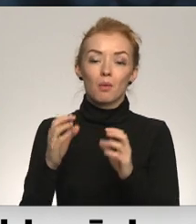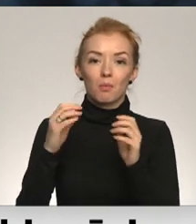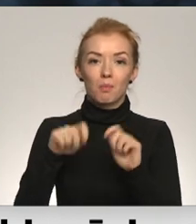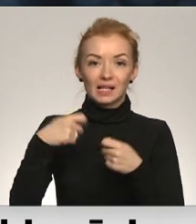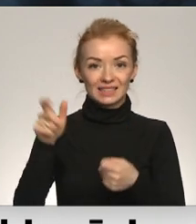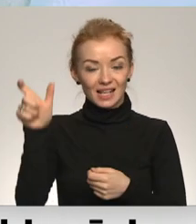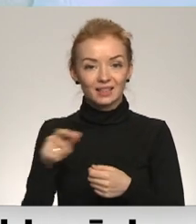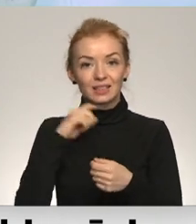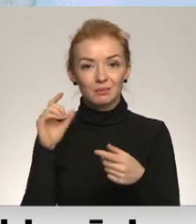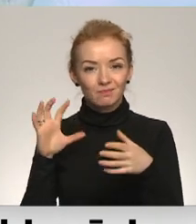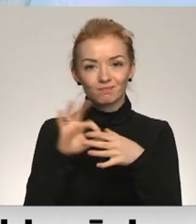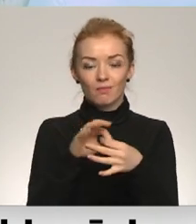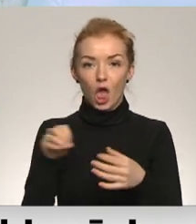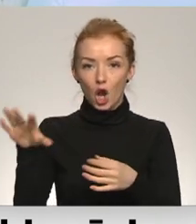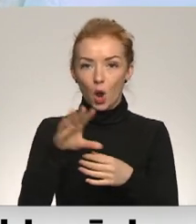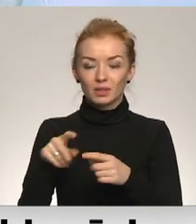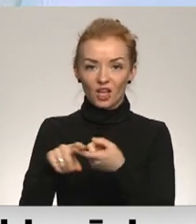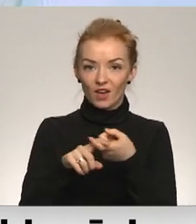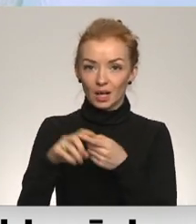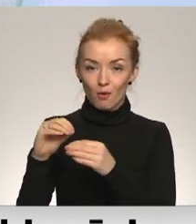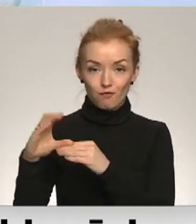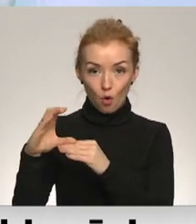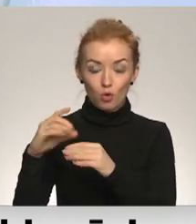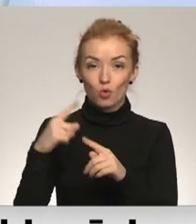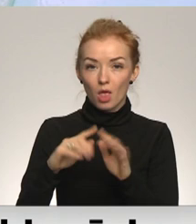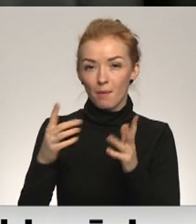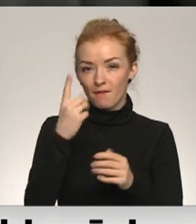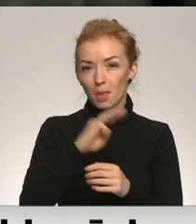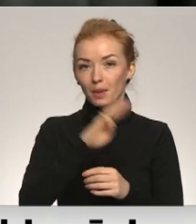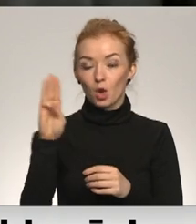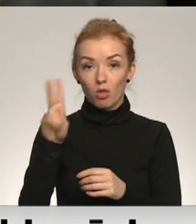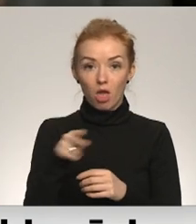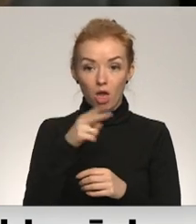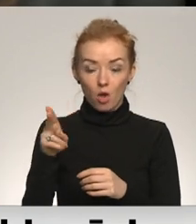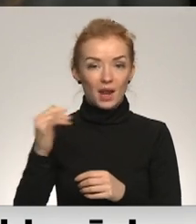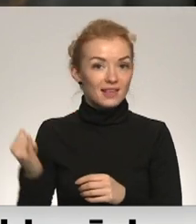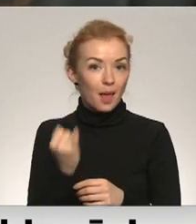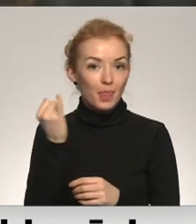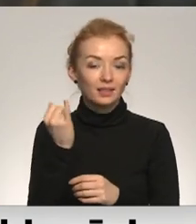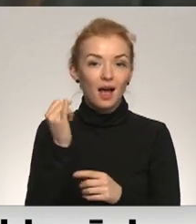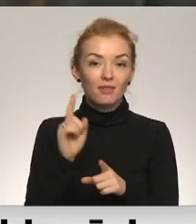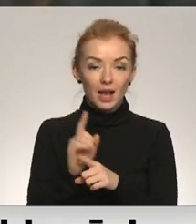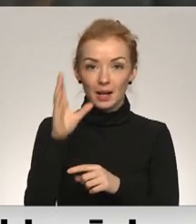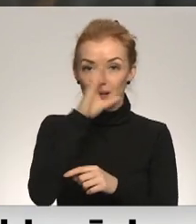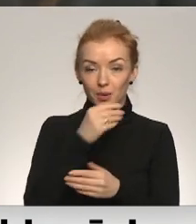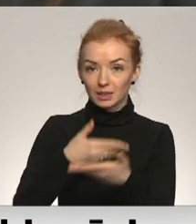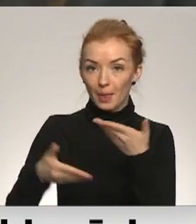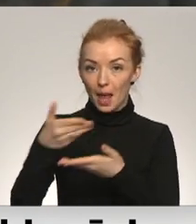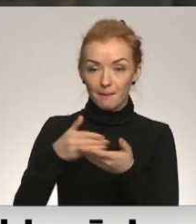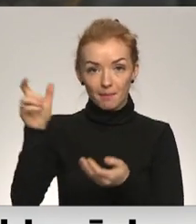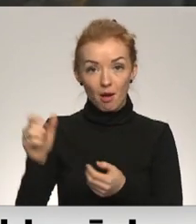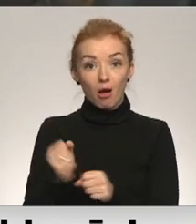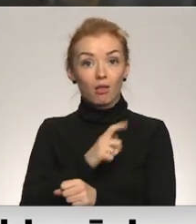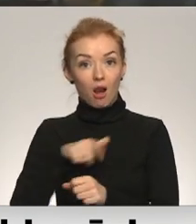piesaistīt Eiropas Savienības fondu naudu aptuveni 1 miljonu eiro apmērā. Ieinteresēt iespējamās sadarbības partneri esot gan